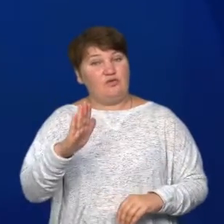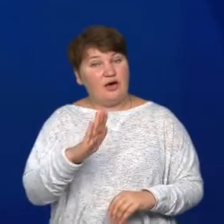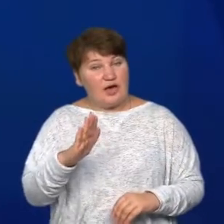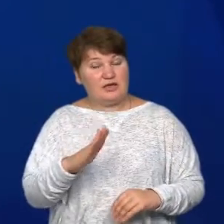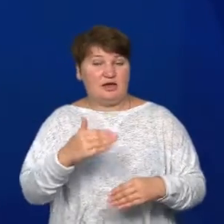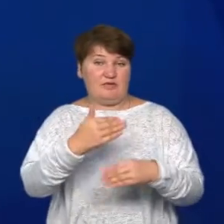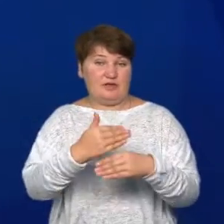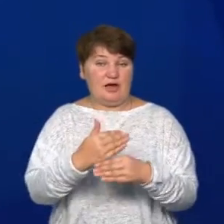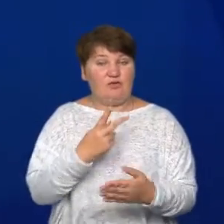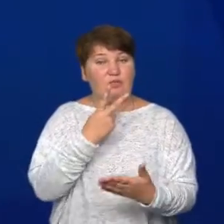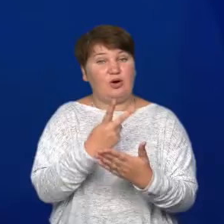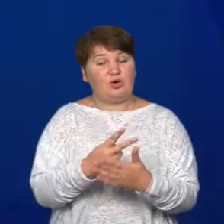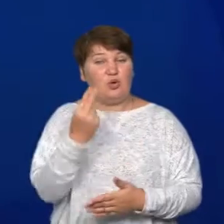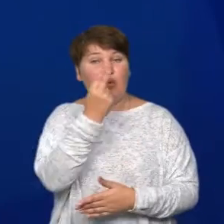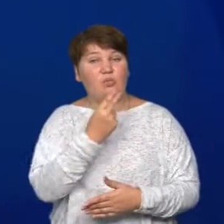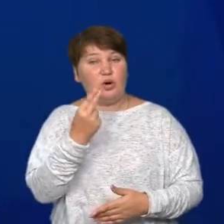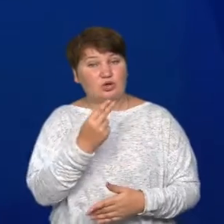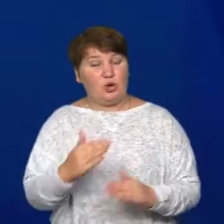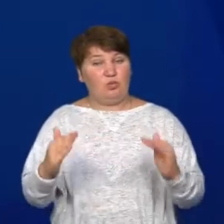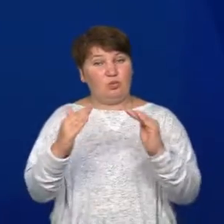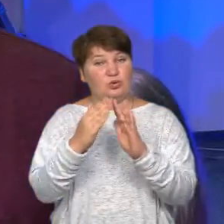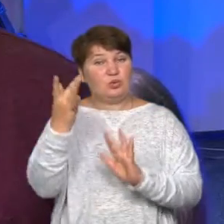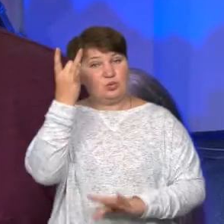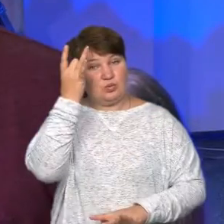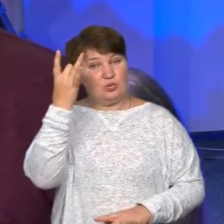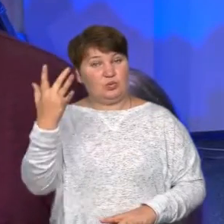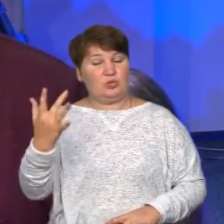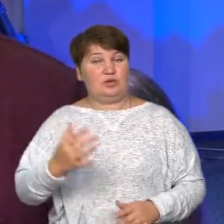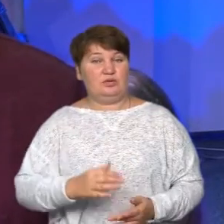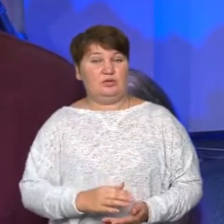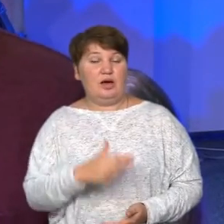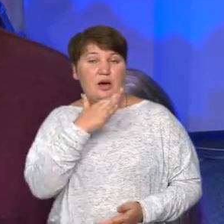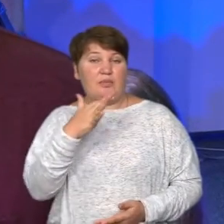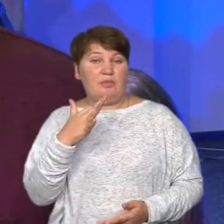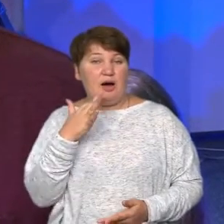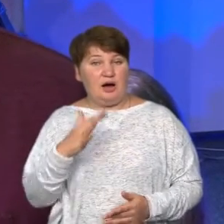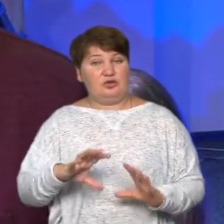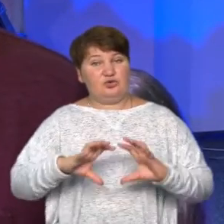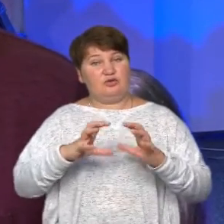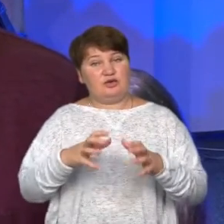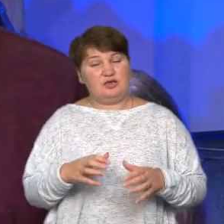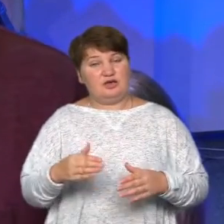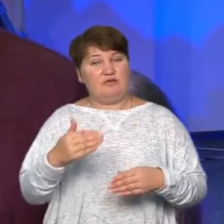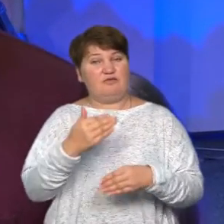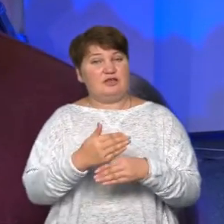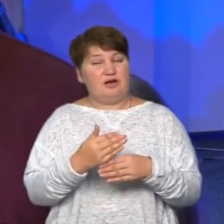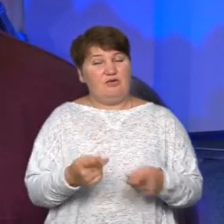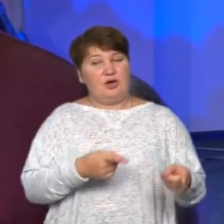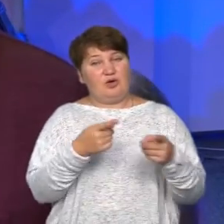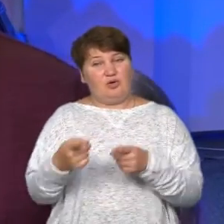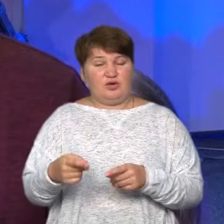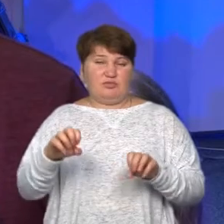зіграють у Богородчанах в будинку культури. Багато у світі вистав зараз переходять на цей режим. Щось